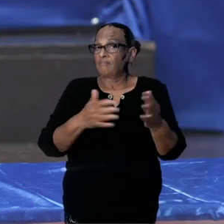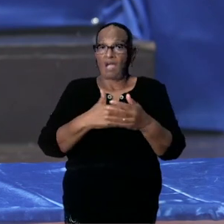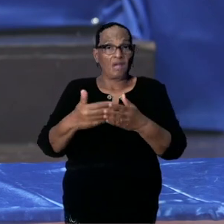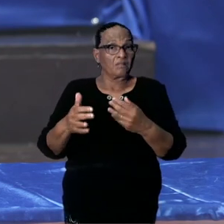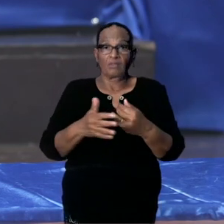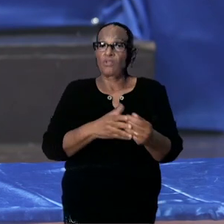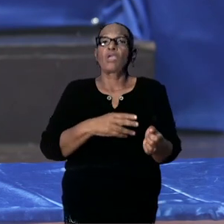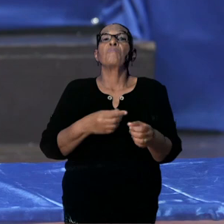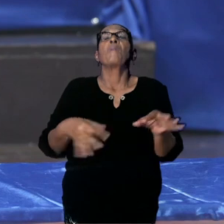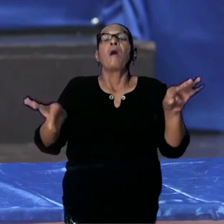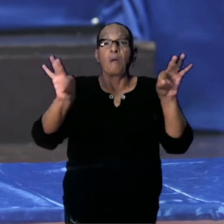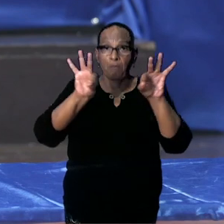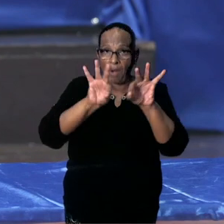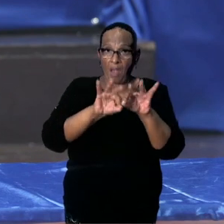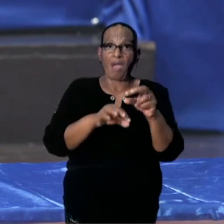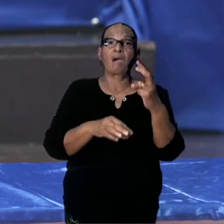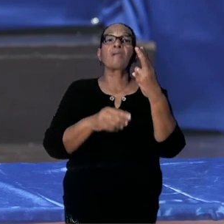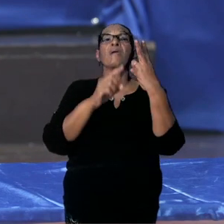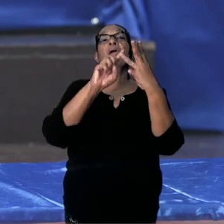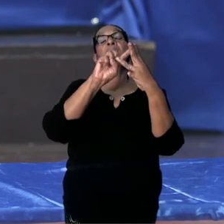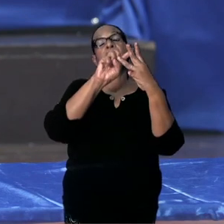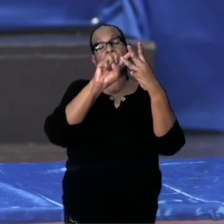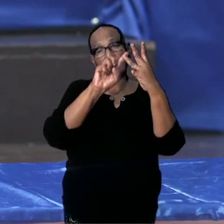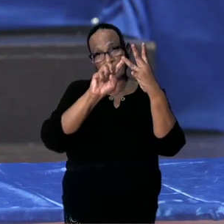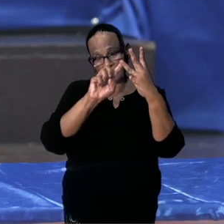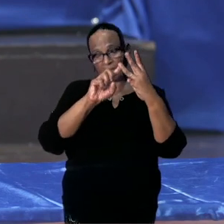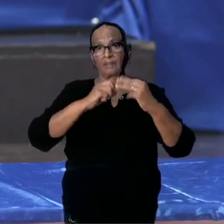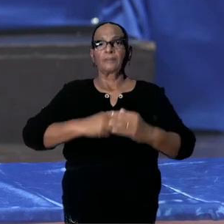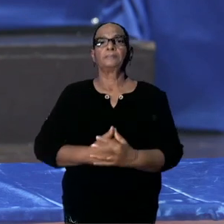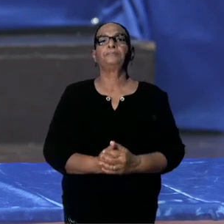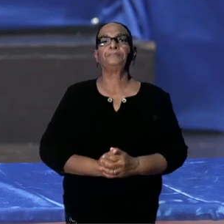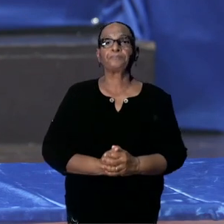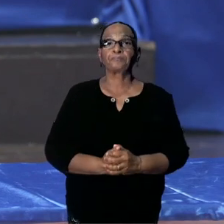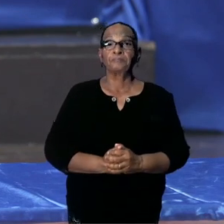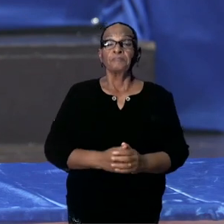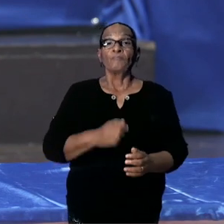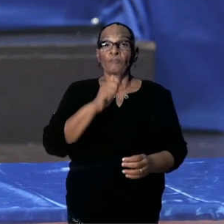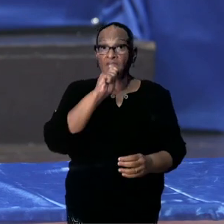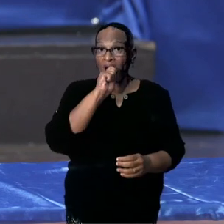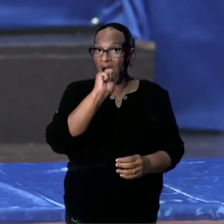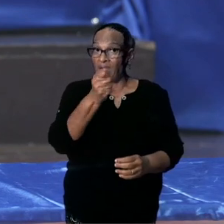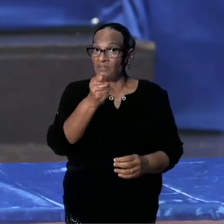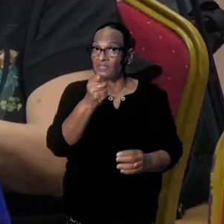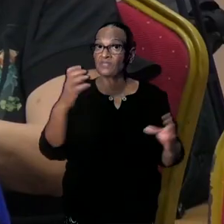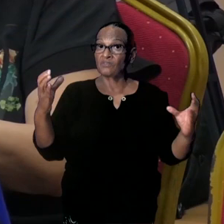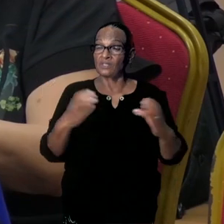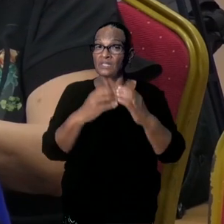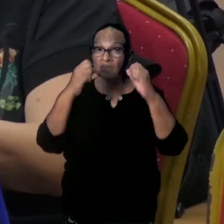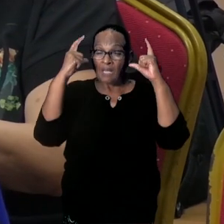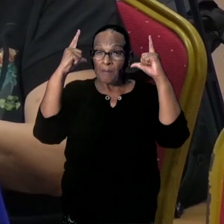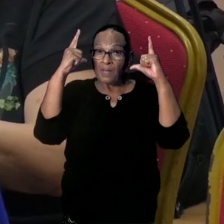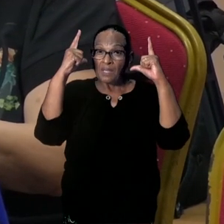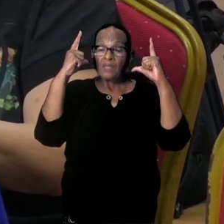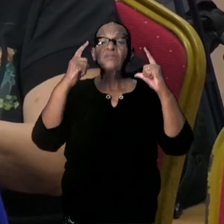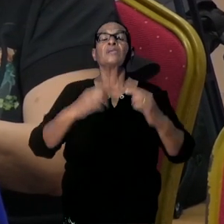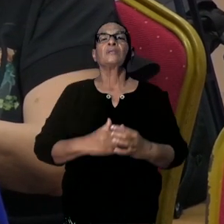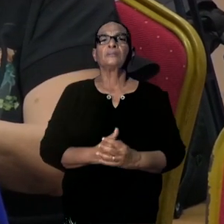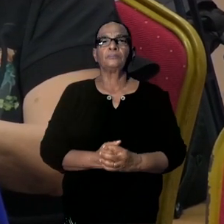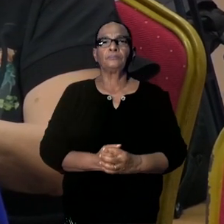hand sanitizer. Uiteraard is er nog steeds een dringend advies aan de samenleving om zoveel mogelijk